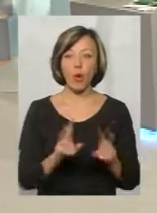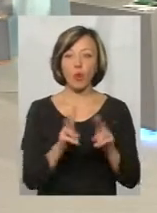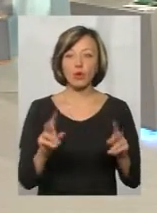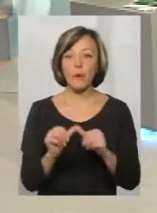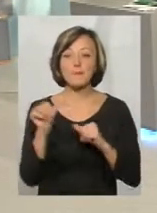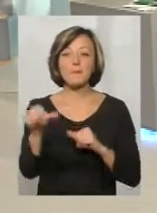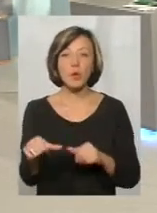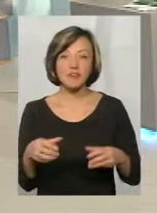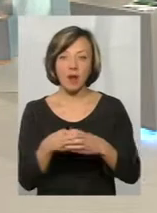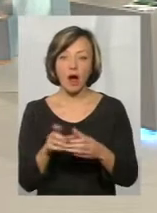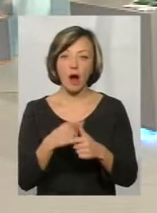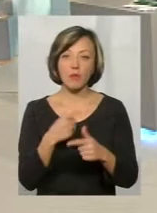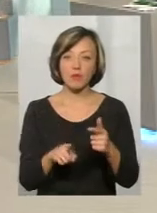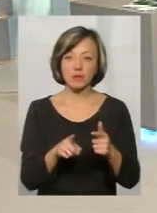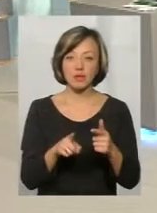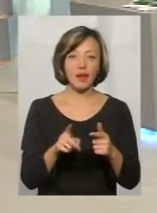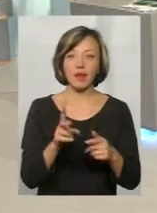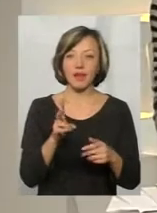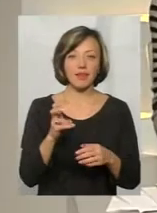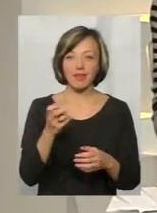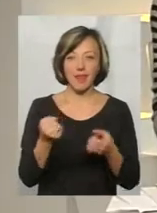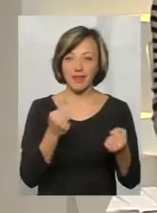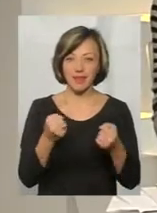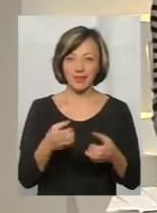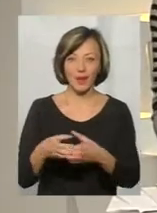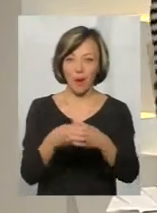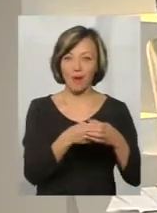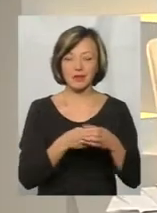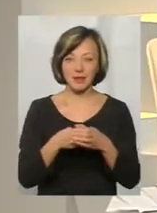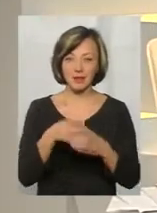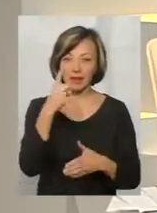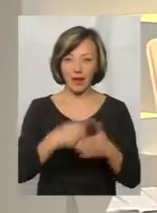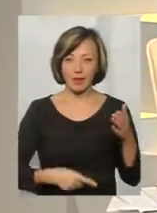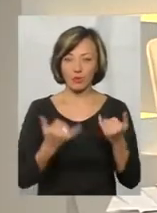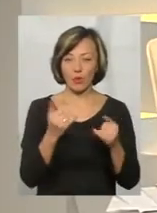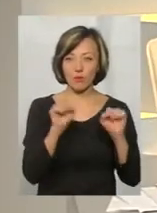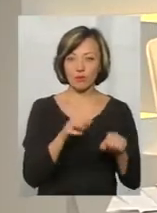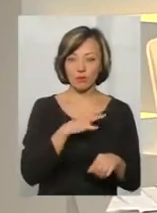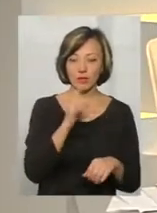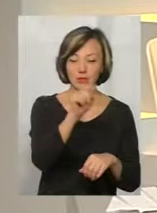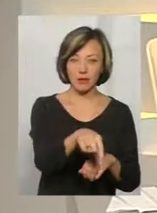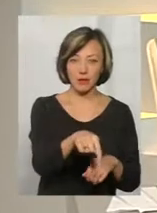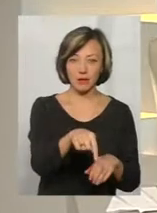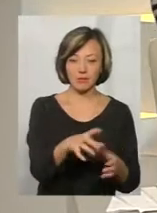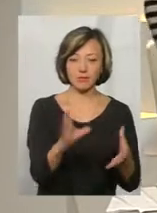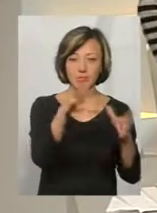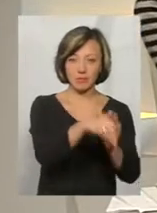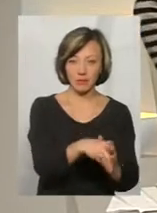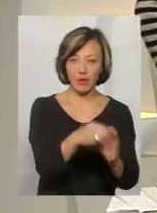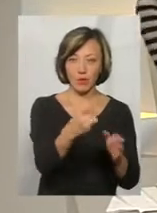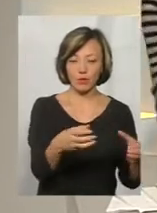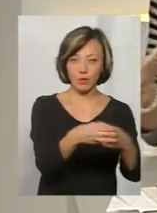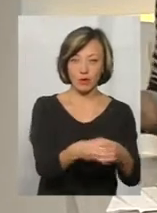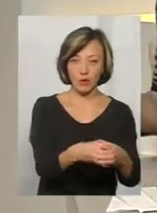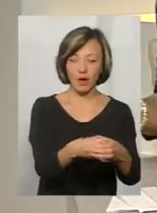позафракційні, або обходять там... Тобто, він ненадійний коаліціант? Так. Він сьогодні може бути, пристати до одного